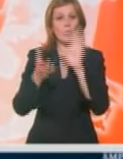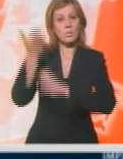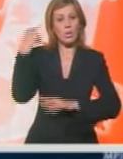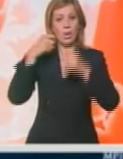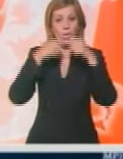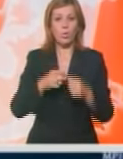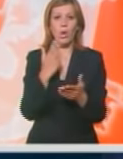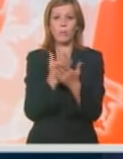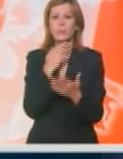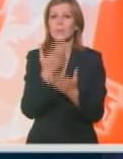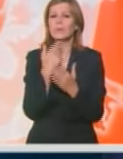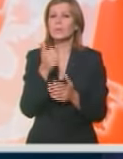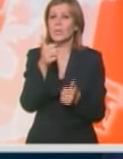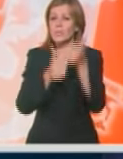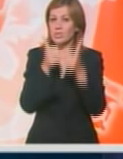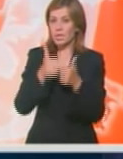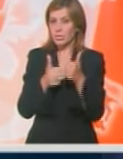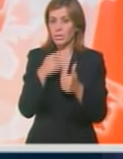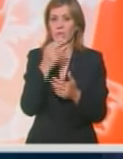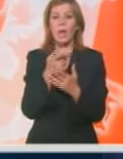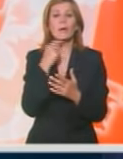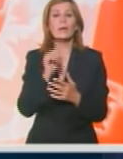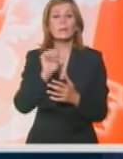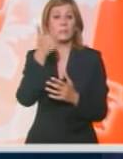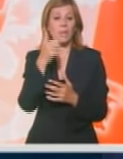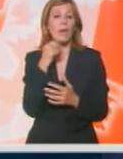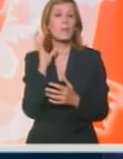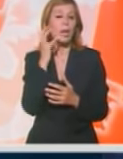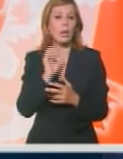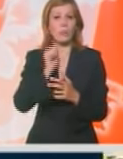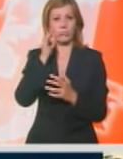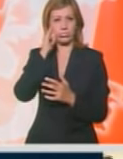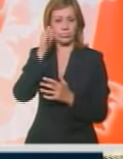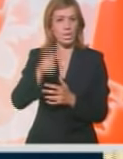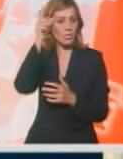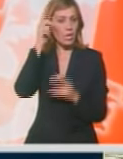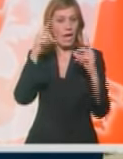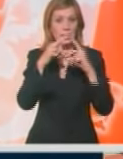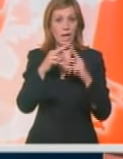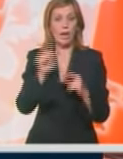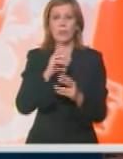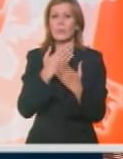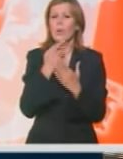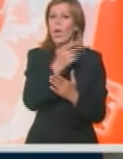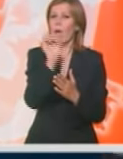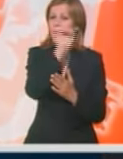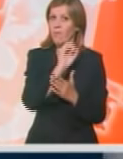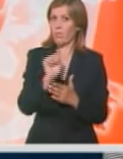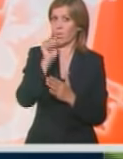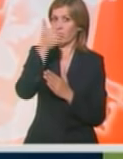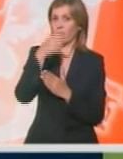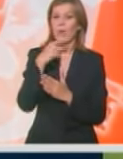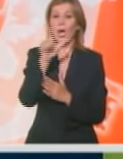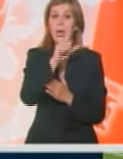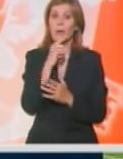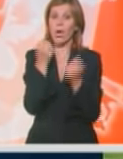da postane učesnici elitnog takmičenja. Prvog Belgije stigao je u Beograd kao favorit. Andelekt ne spada u top klasu evropskog futbala, ali dolazi iz